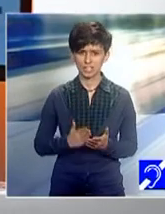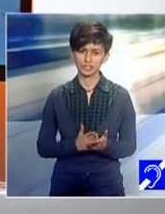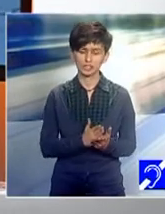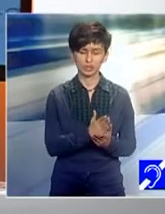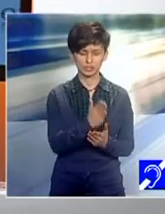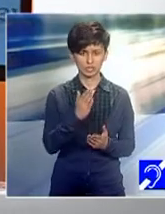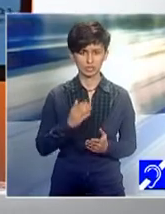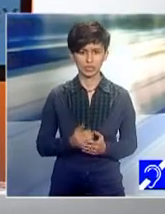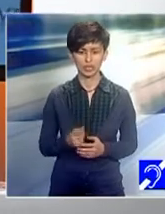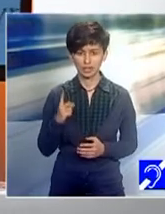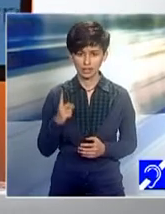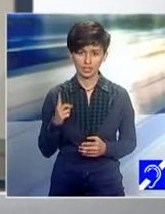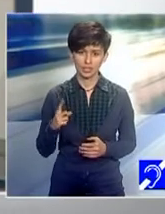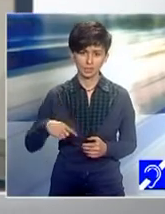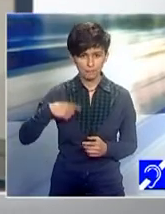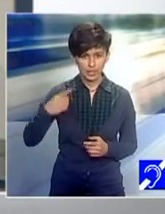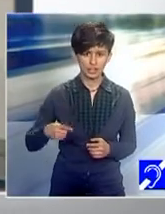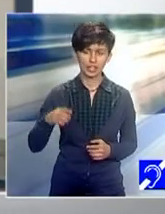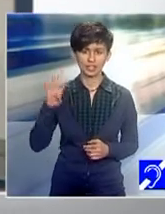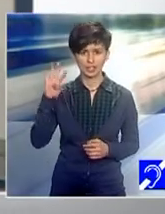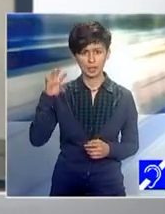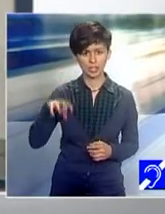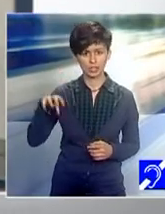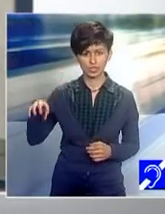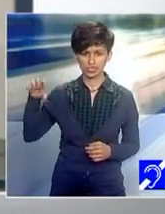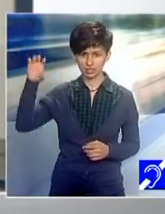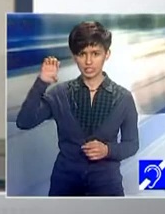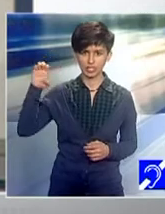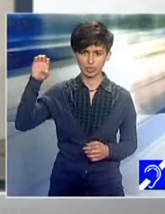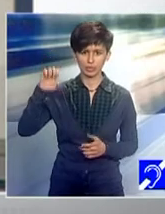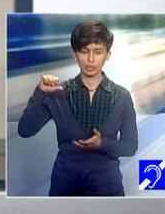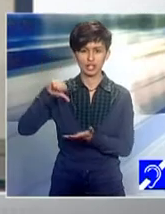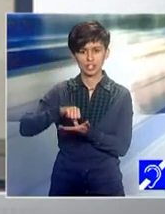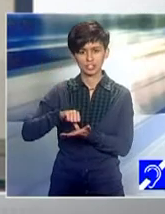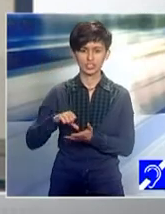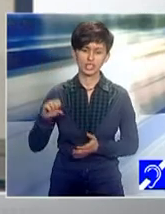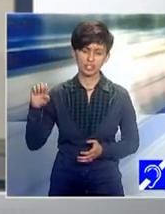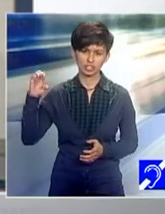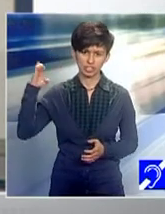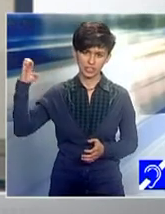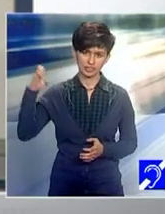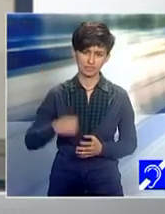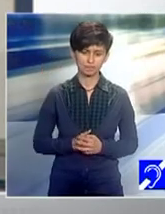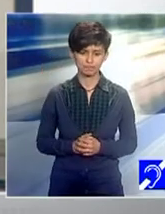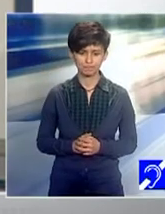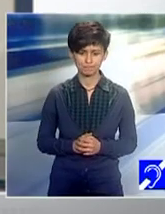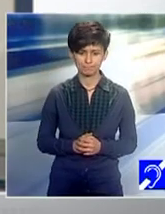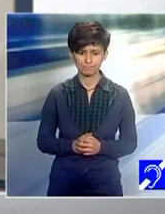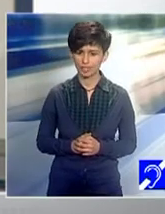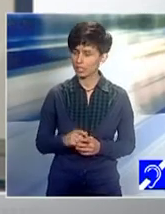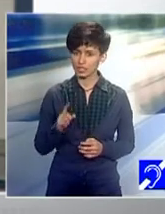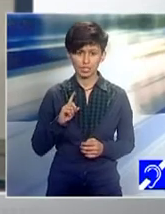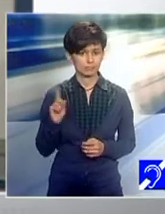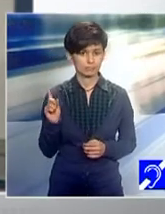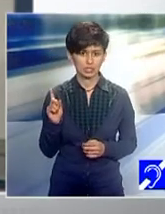în alte patru regiuni din Europa centrală și de est, nu o să mai